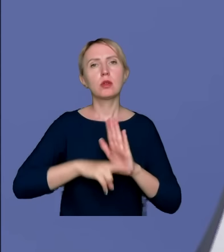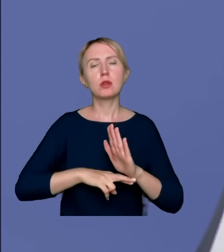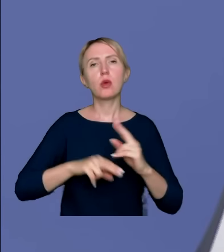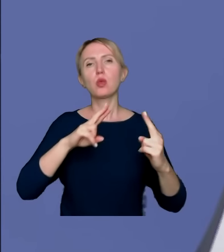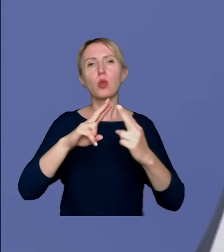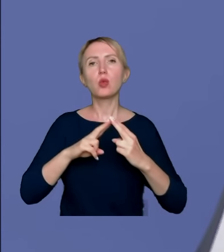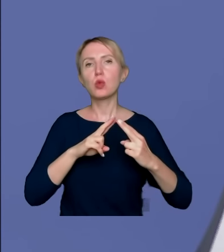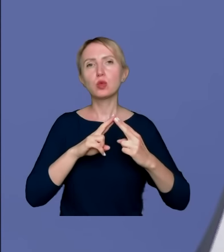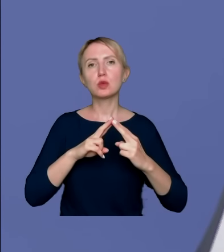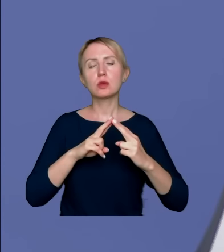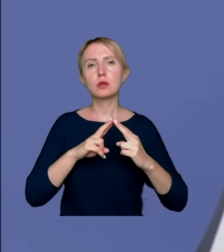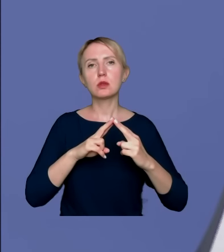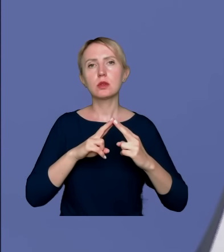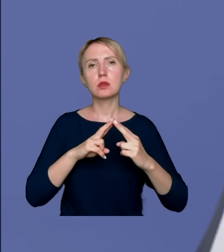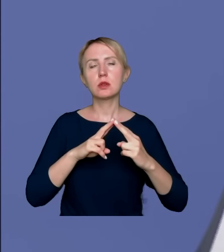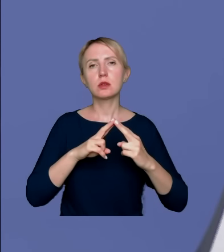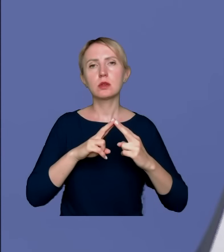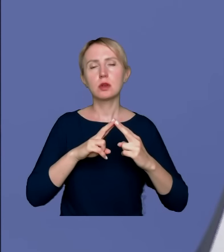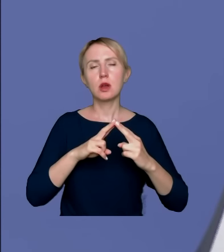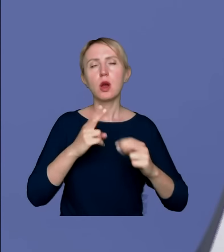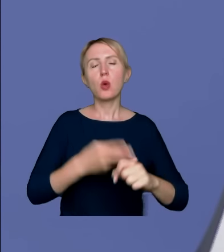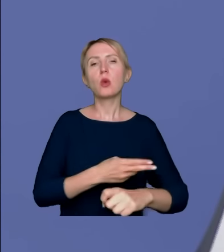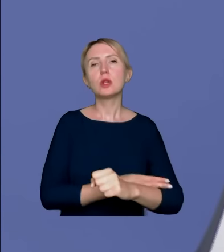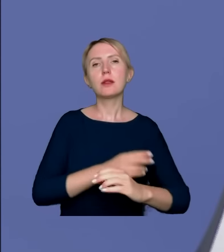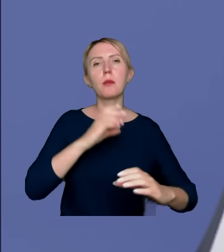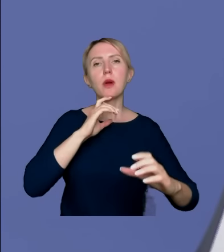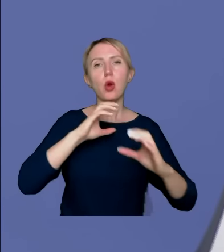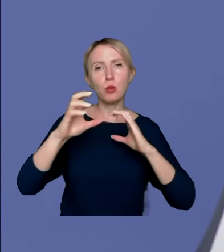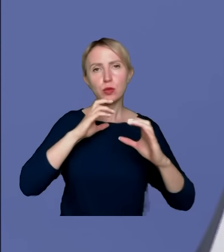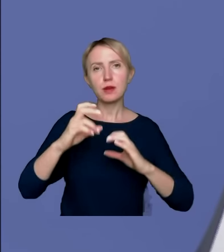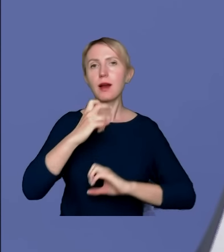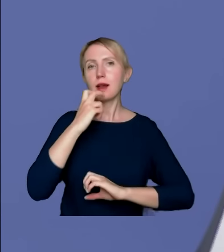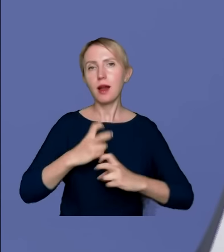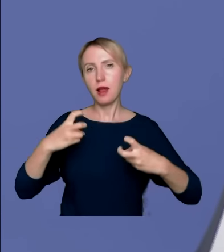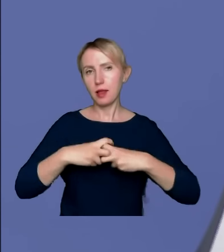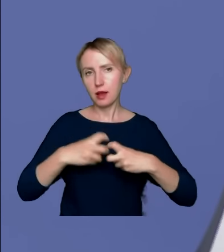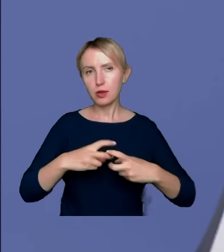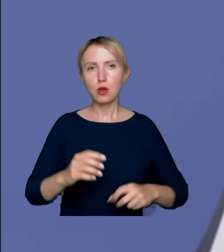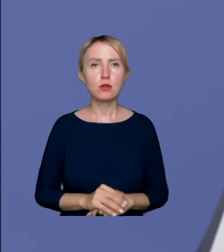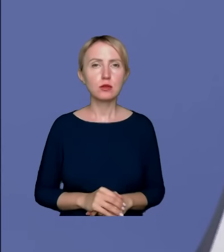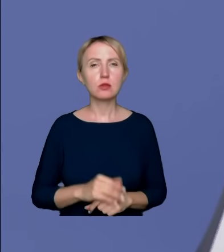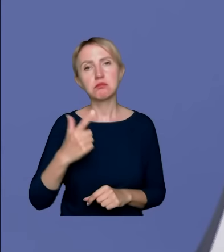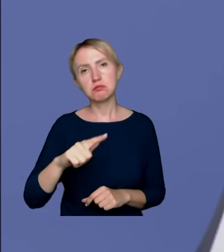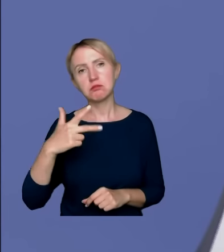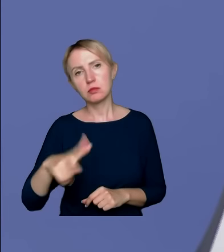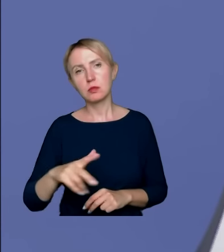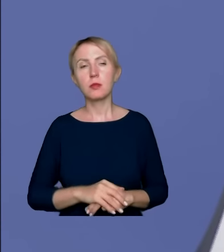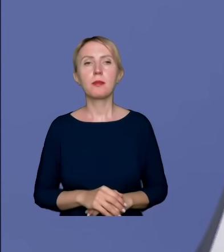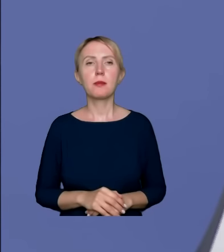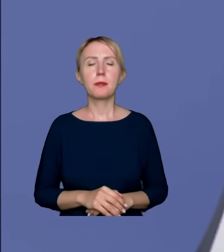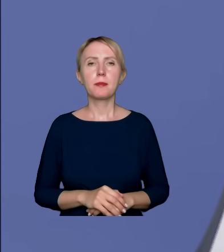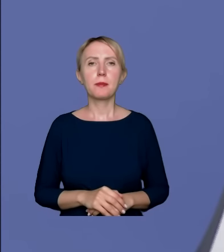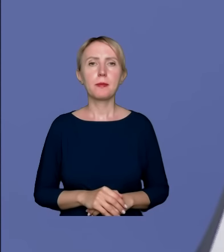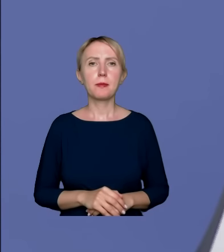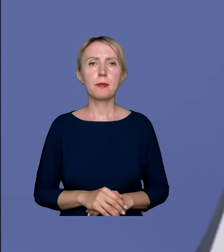z Urzędem Komunikacji Elektronicznej. One powinny potrwać około tygodnia, dwóch tygodni. Ja wtedy, jak to opowienie